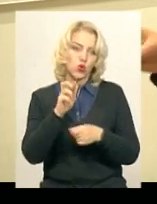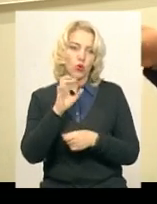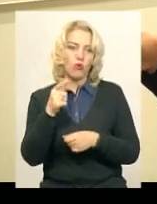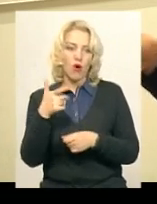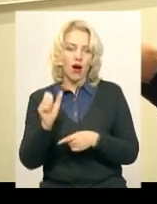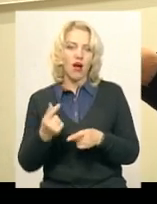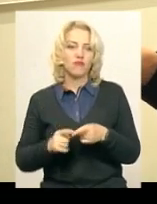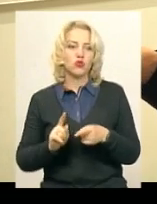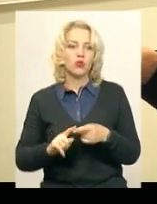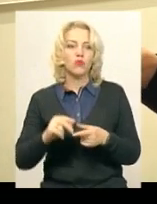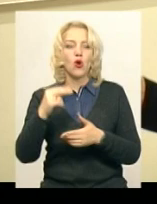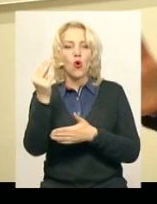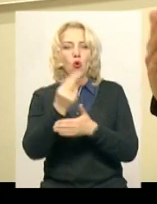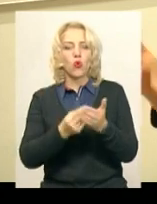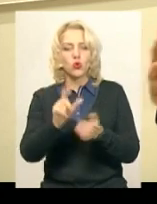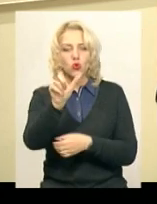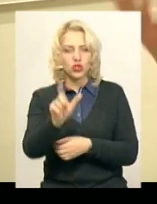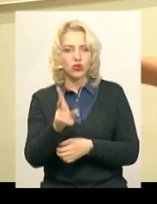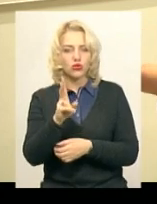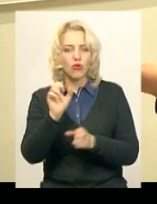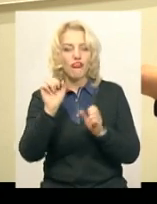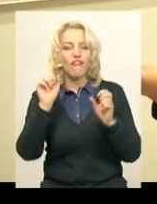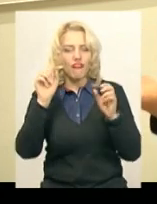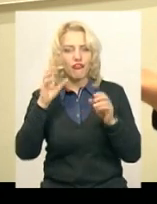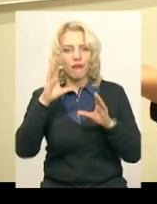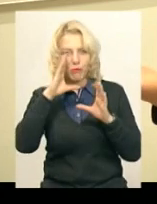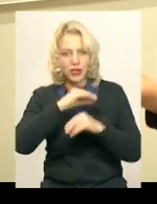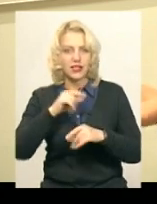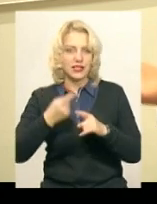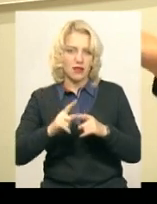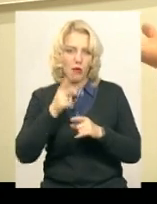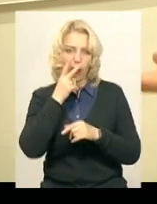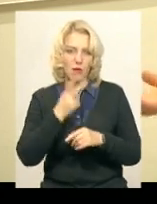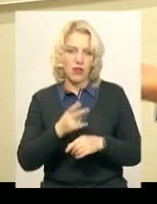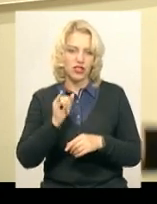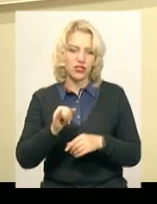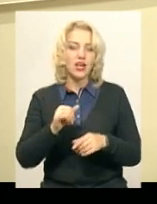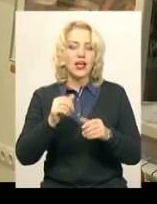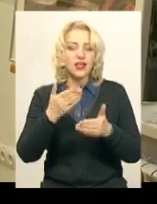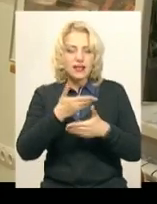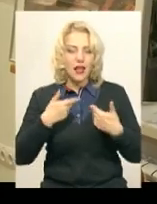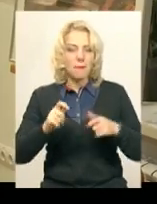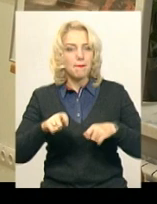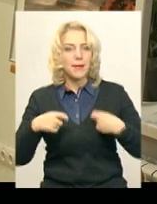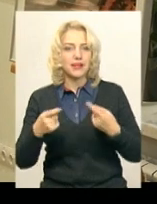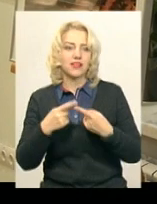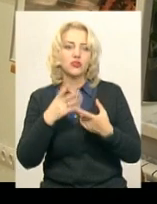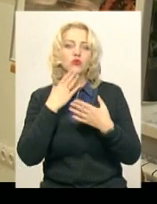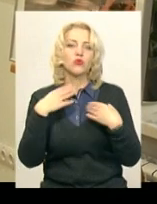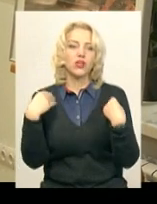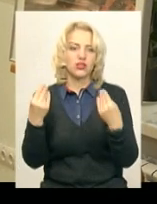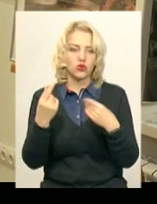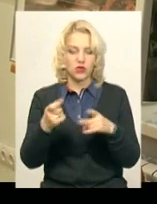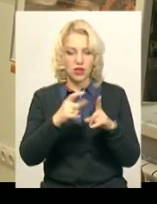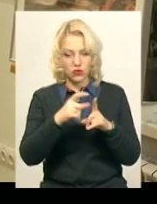цьому художнику, який вміє це побачити, і нам передати цю красу. За словами хмельницького